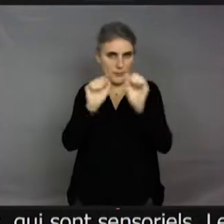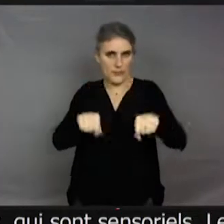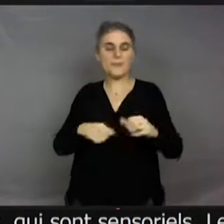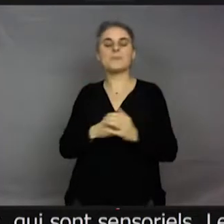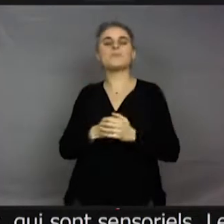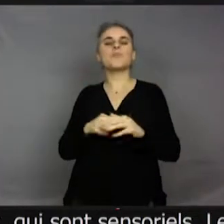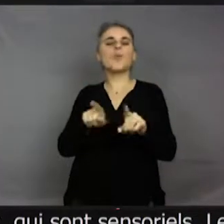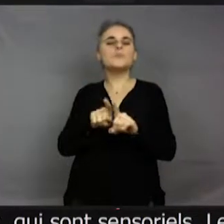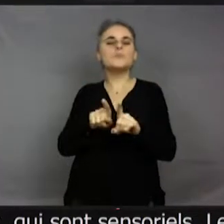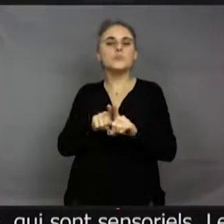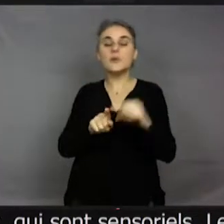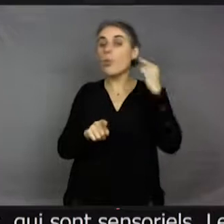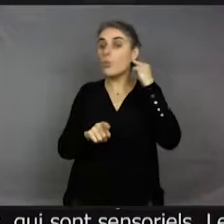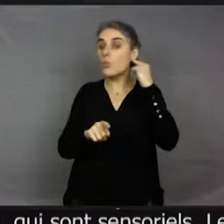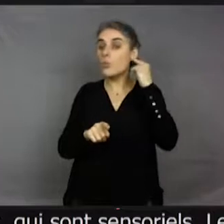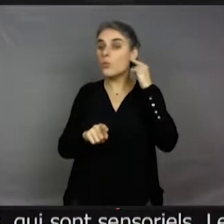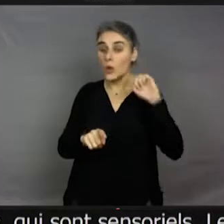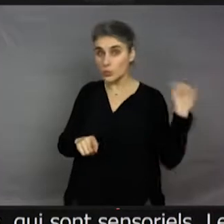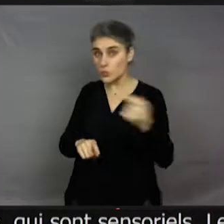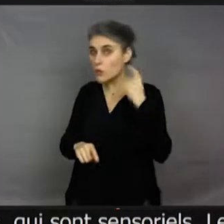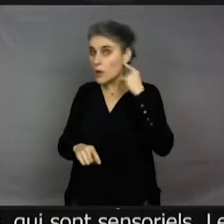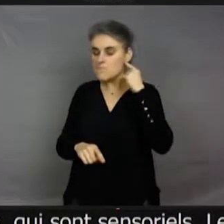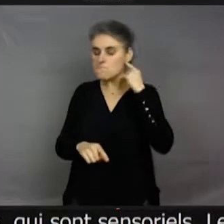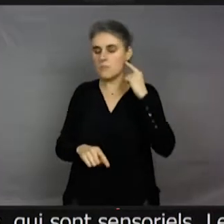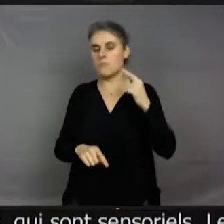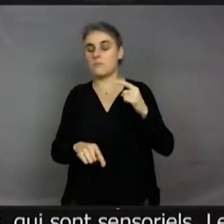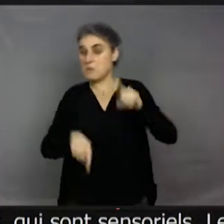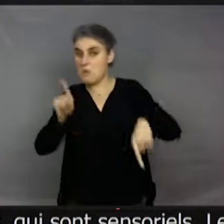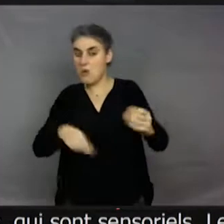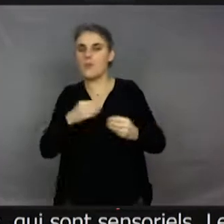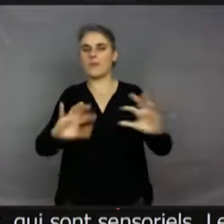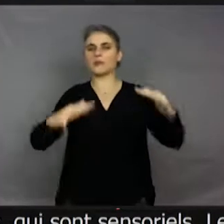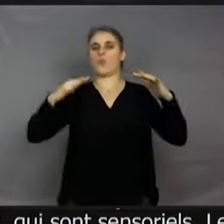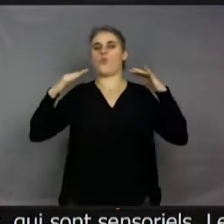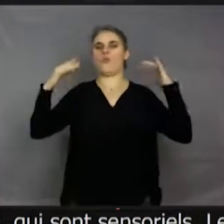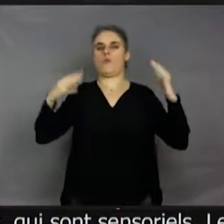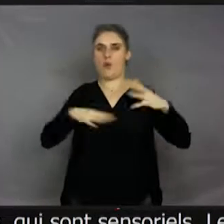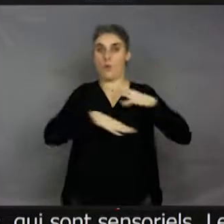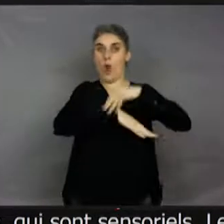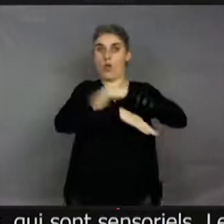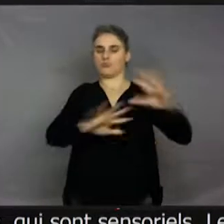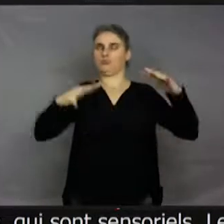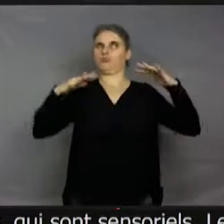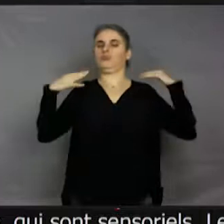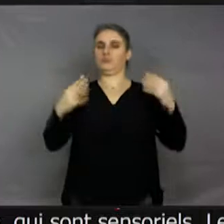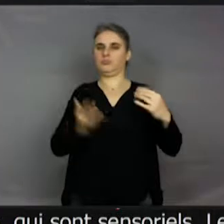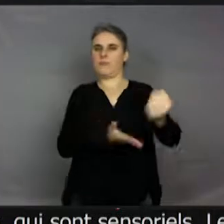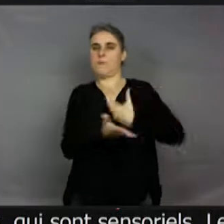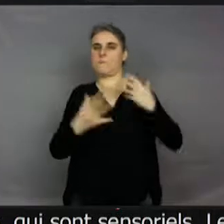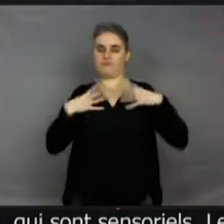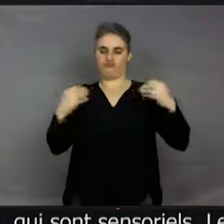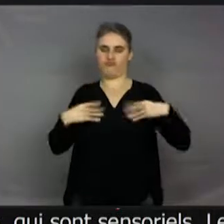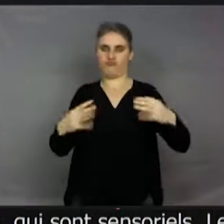Qu'est-ce que... Louis, ils n'ont pas tous. Louis, ils ressentent les vibrations presque tous grâce à leurs poils, leurs poils sensoriels. puis, certains ont vraiment des